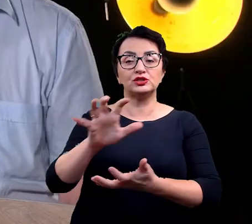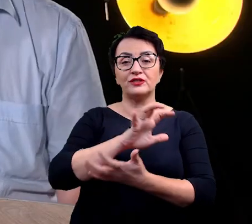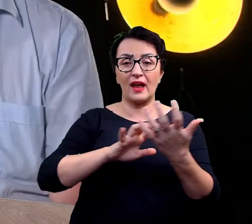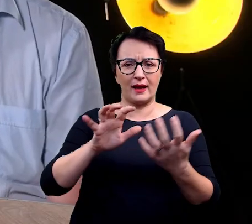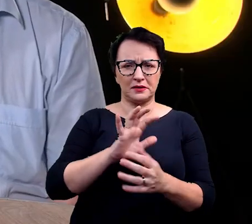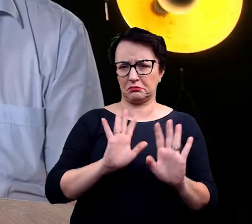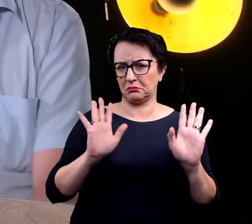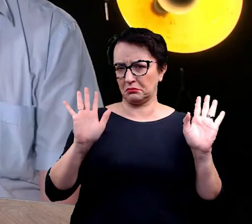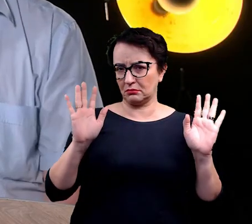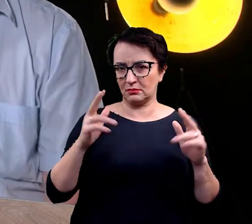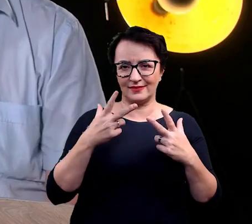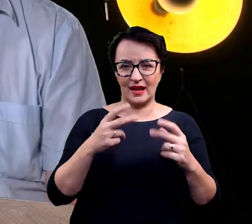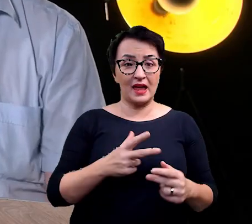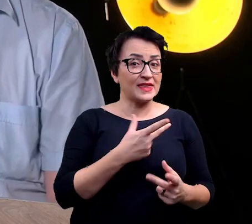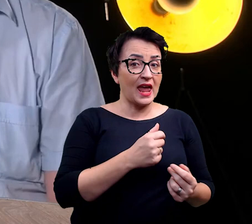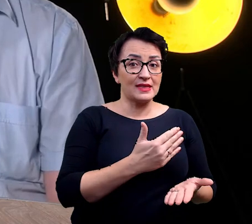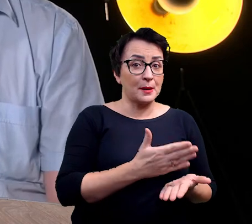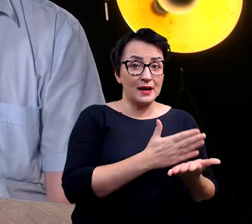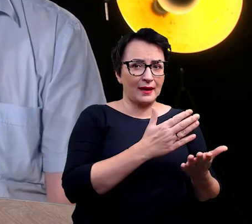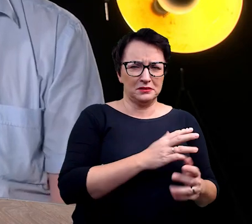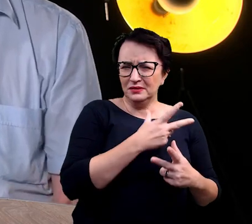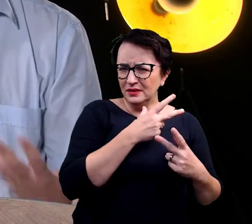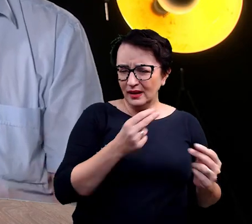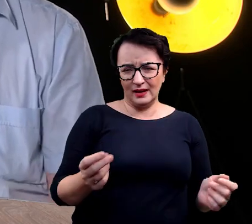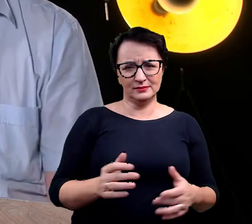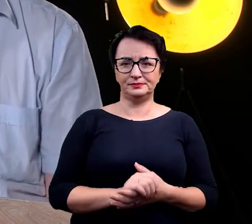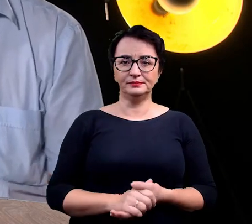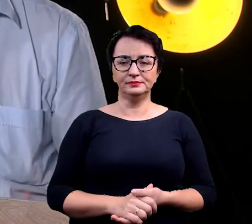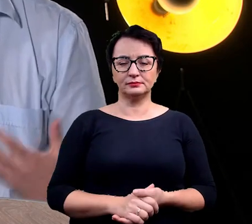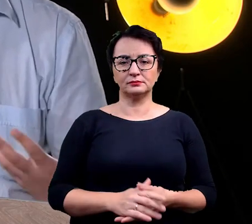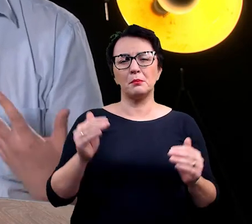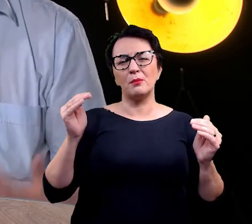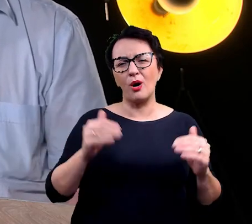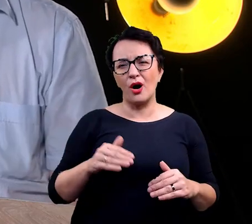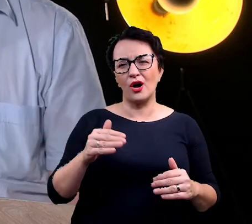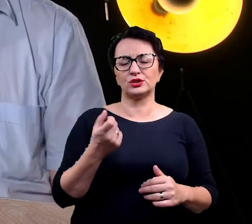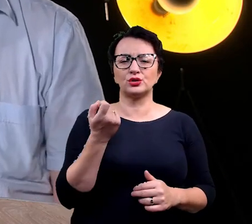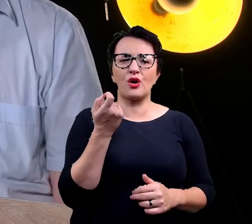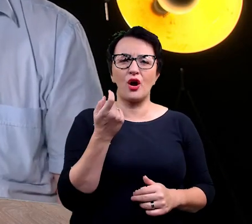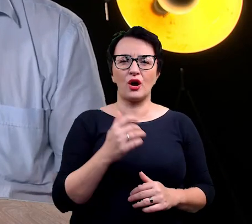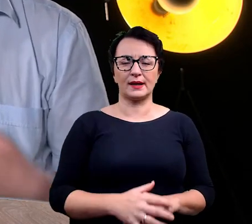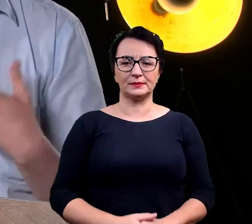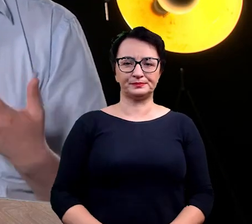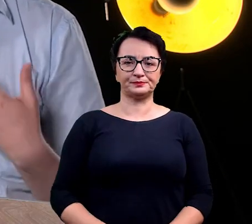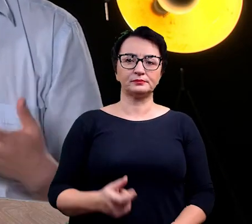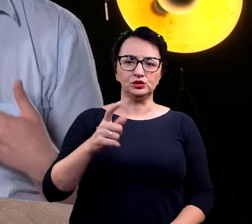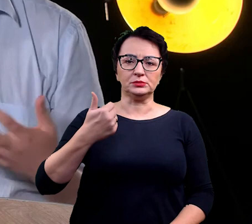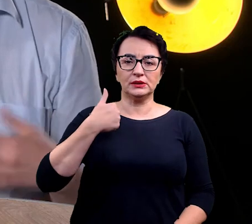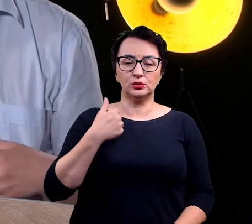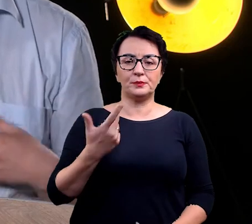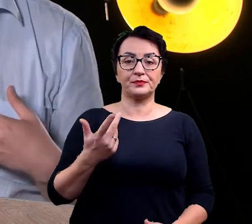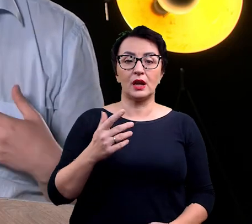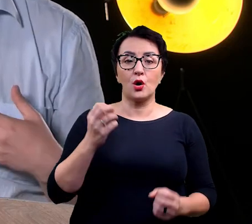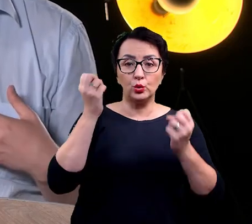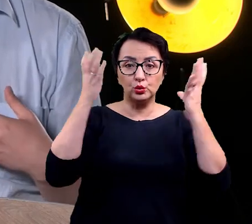nie, tego typu obaw nigdy nie miałem. Może jakieś takie trochę... Był to na pewno szok trochę